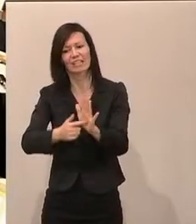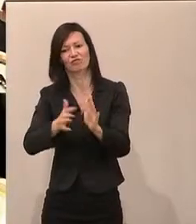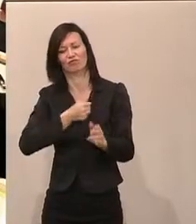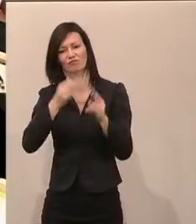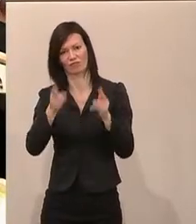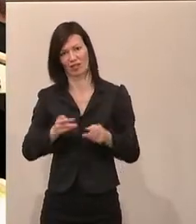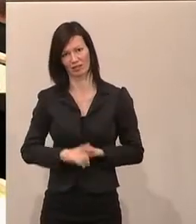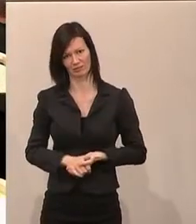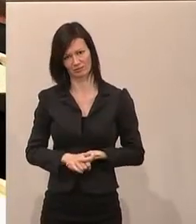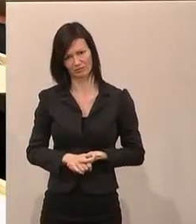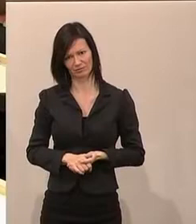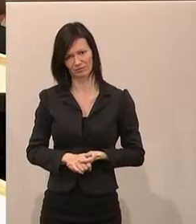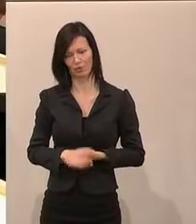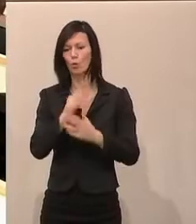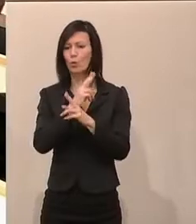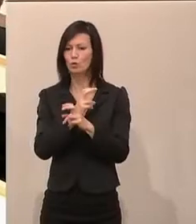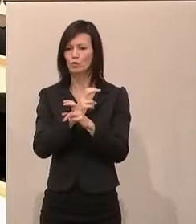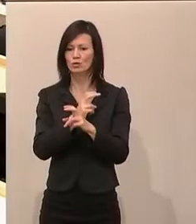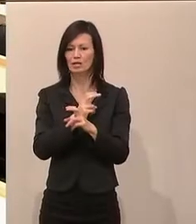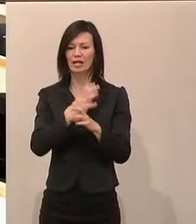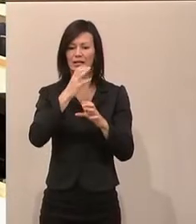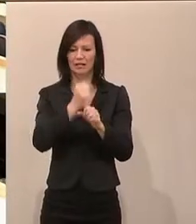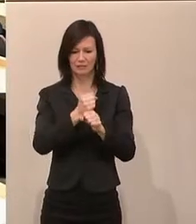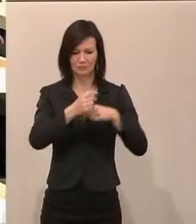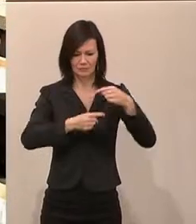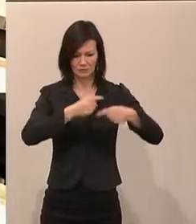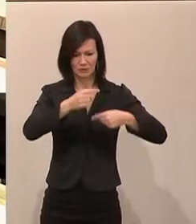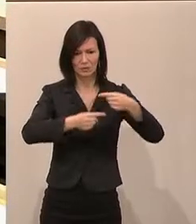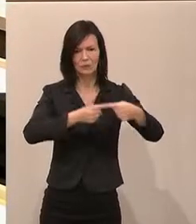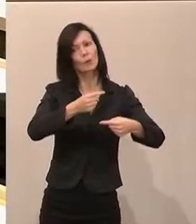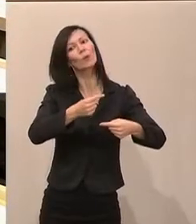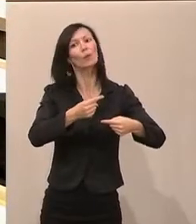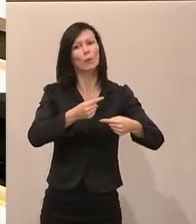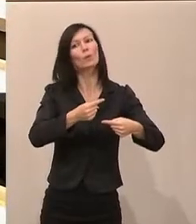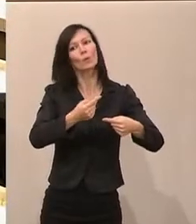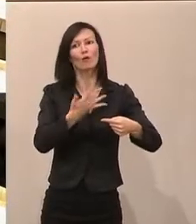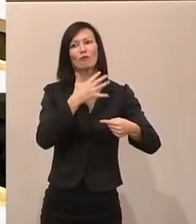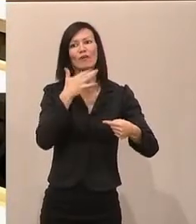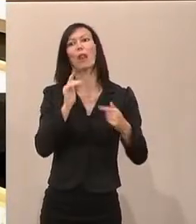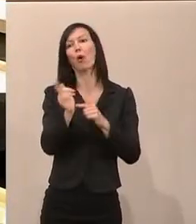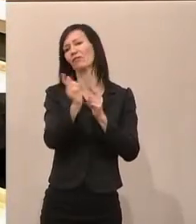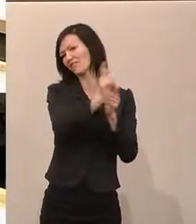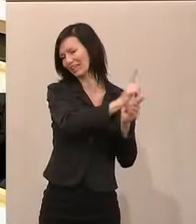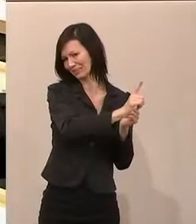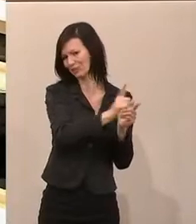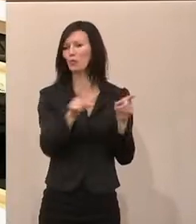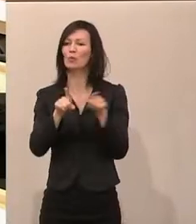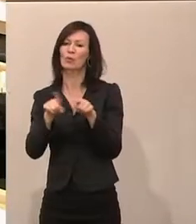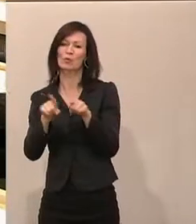Nachhaltigkeitsministerin und eine Klimastrategie. Ich frage mich aber seit der